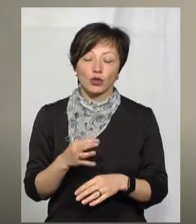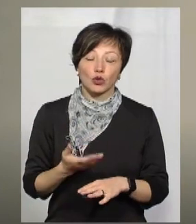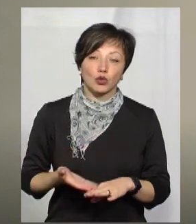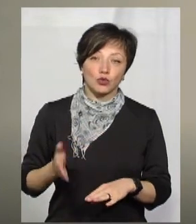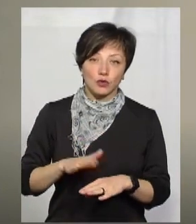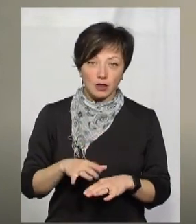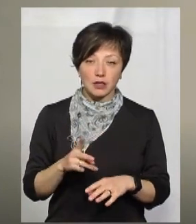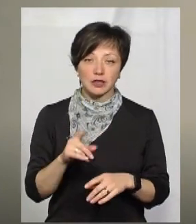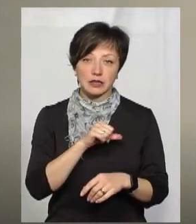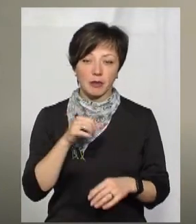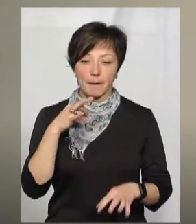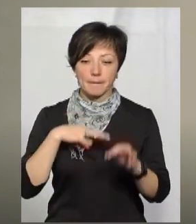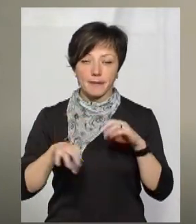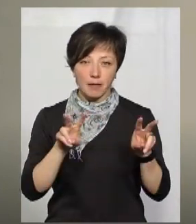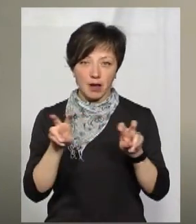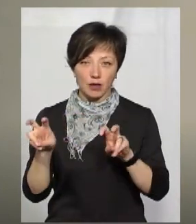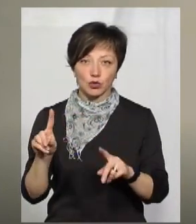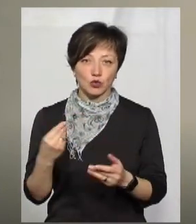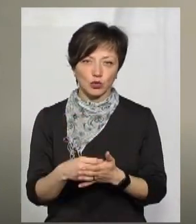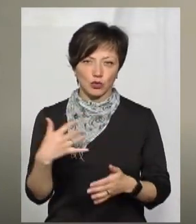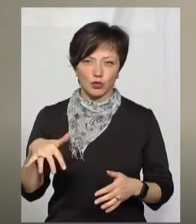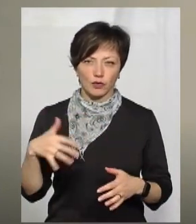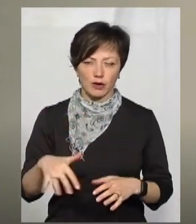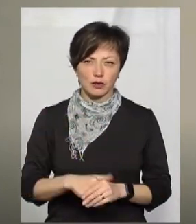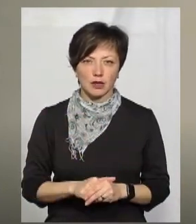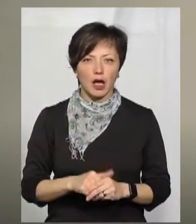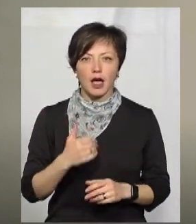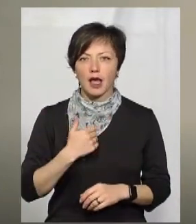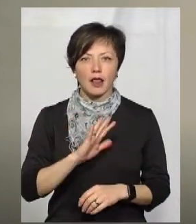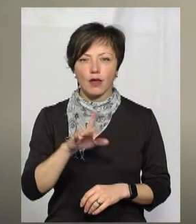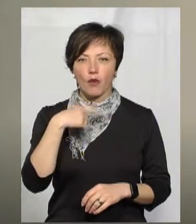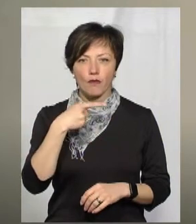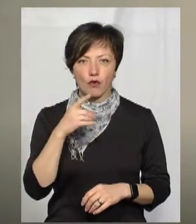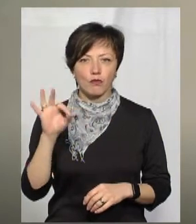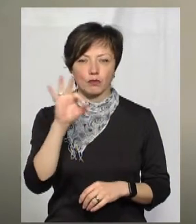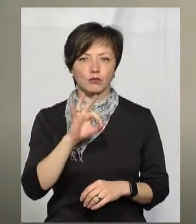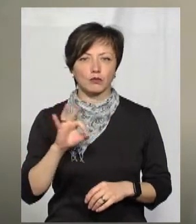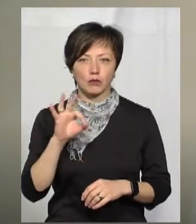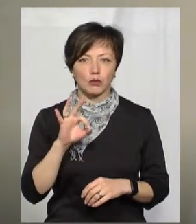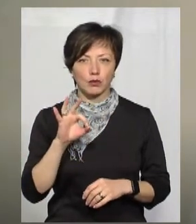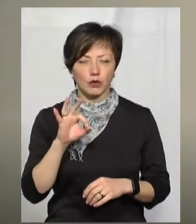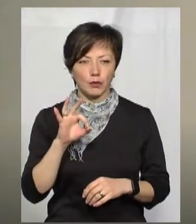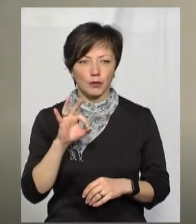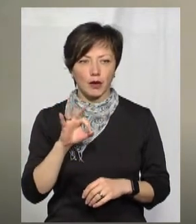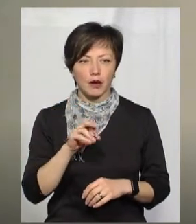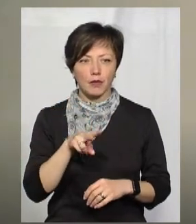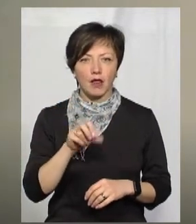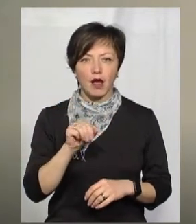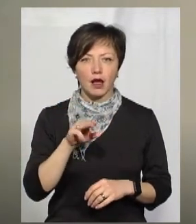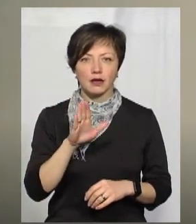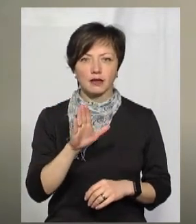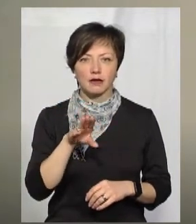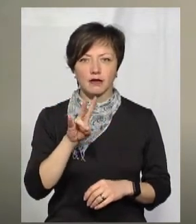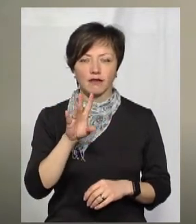важких самі препарати, вони є дуже дороговартісні. Я не кажу, не говорю про плаквініл.